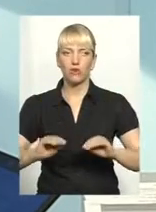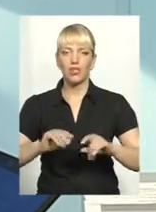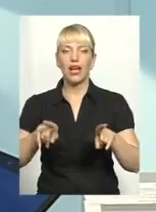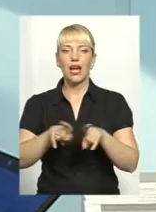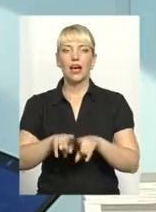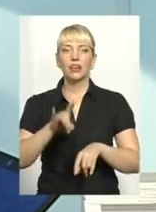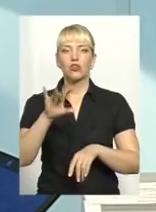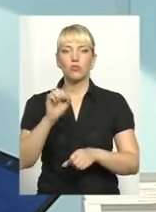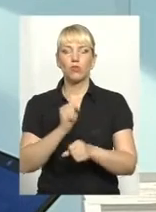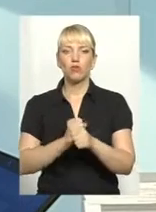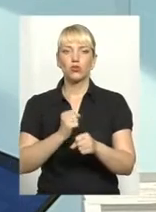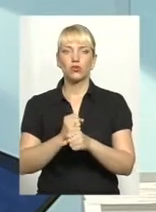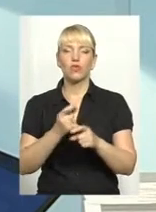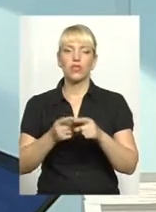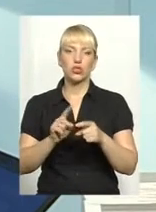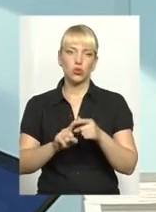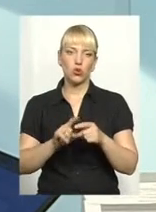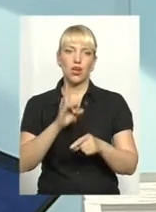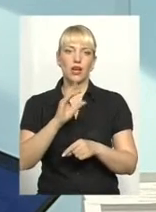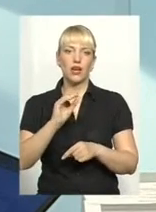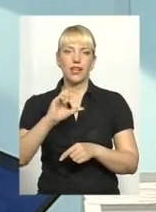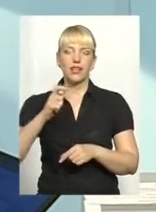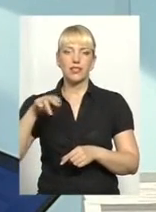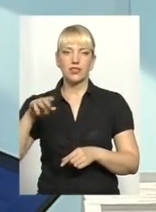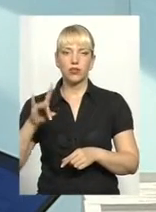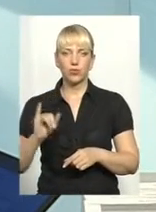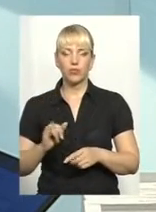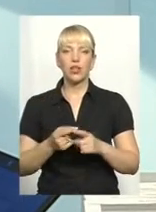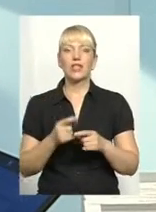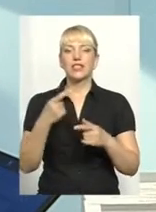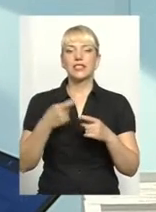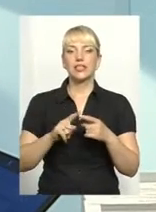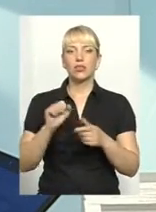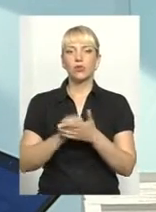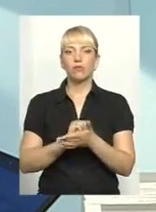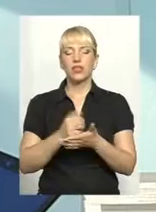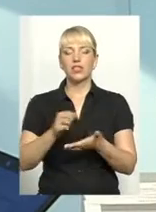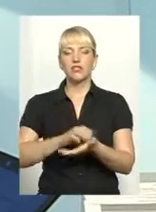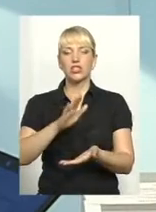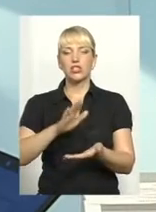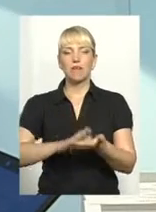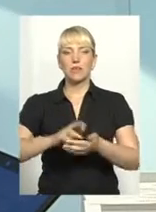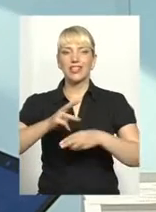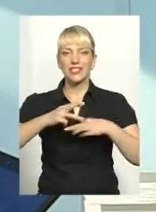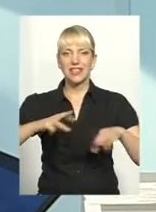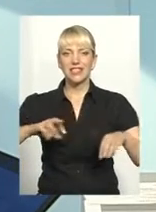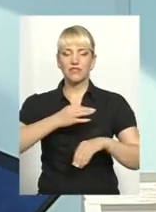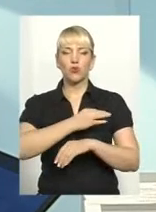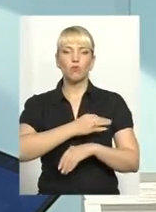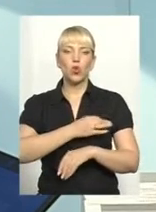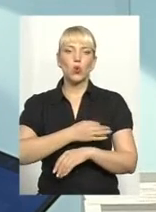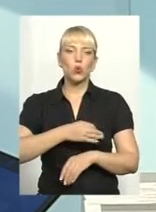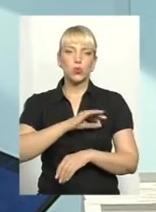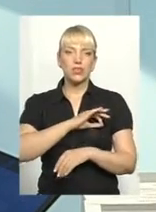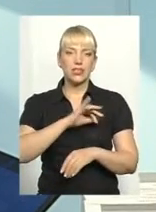функціонування цього реєстру. Ці документи вже зареєстровані Міністерством юстиції та опубліковані